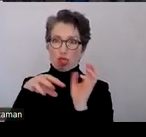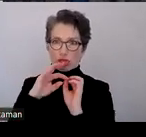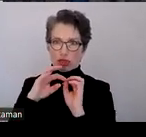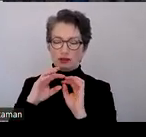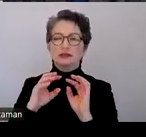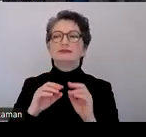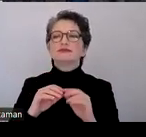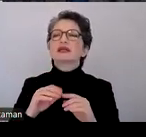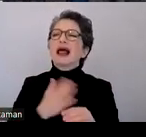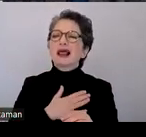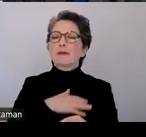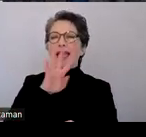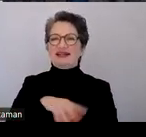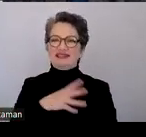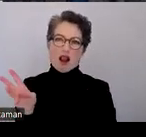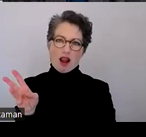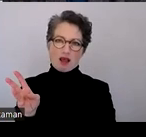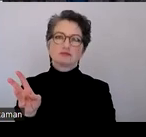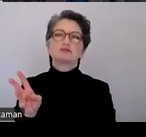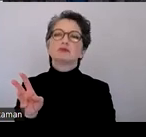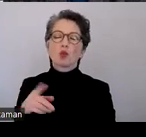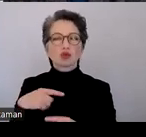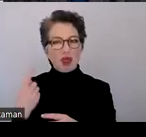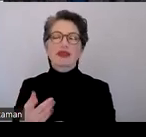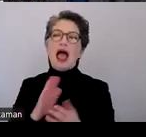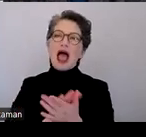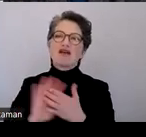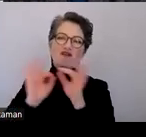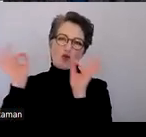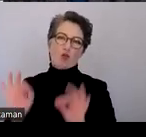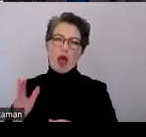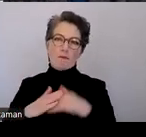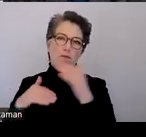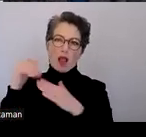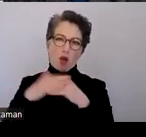eher Excel verwenden, um ein einfaches Formular zu machen. Da sage ich gleich noch was dazu.